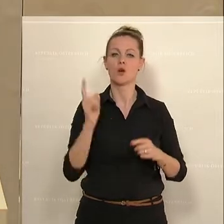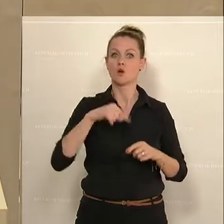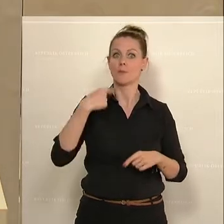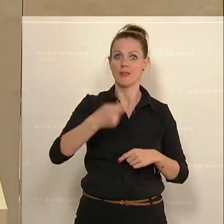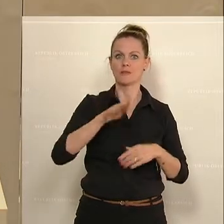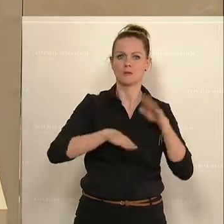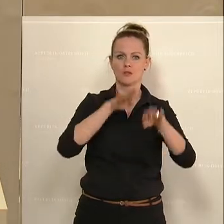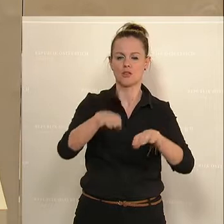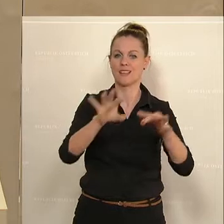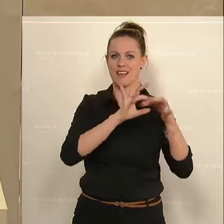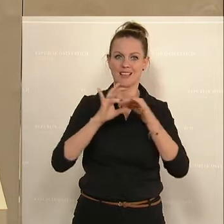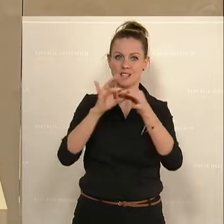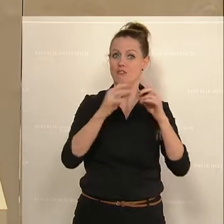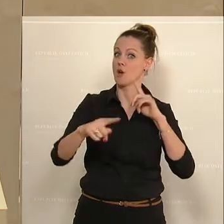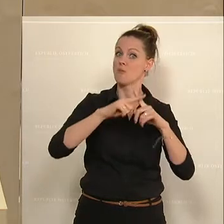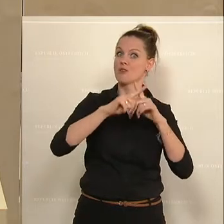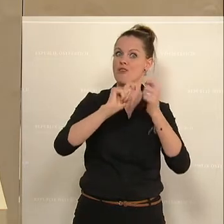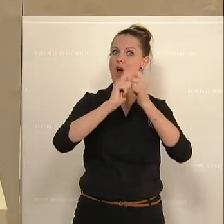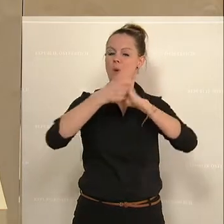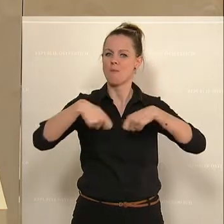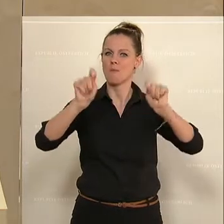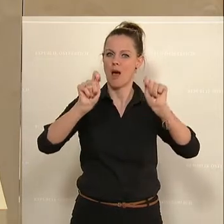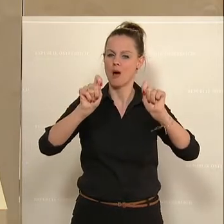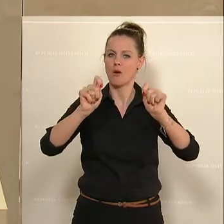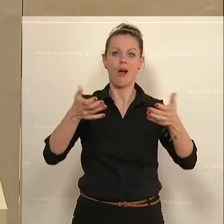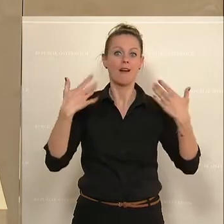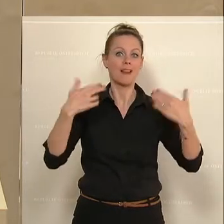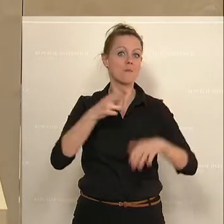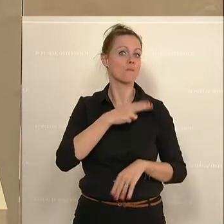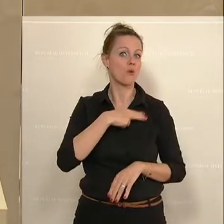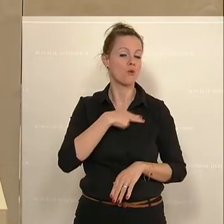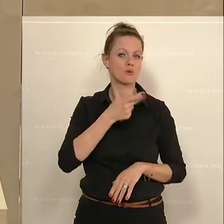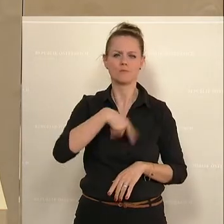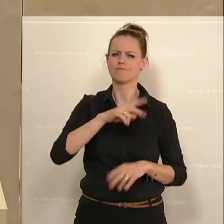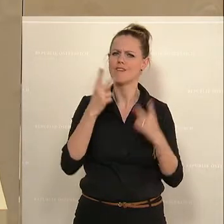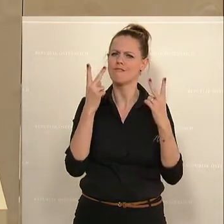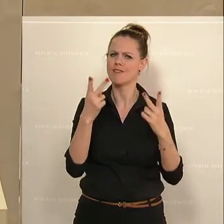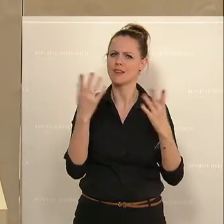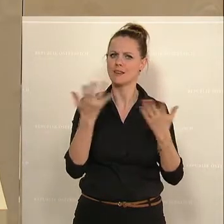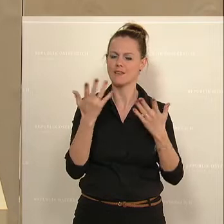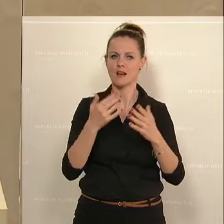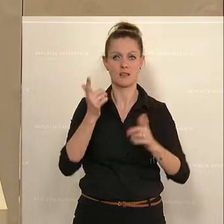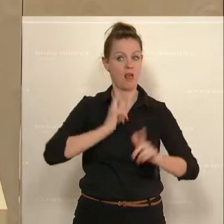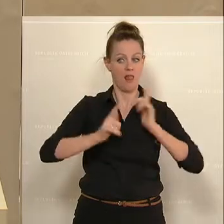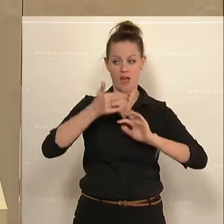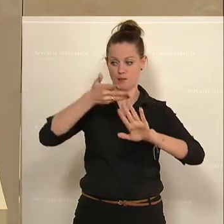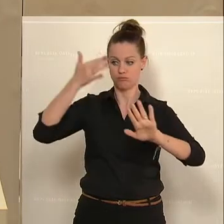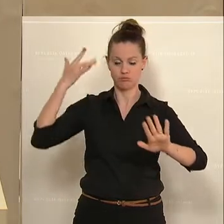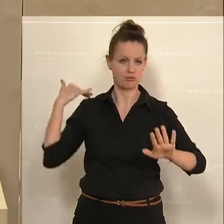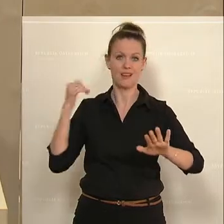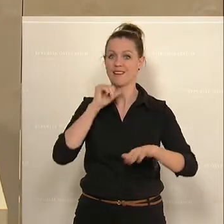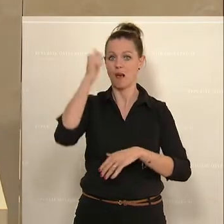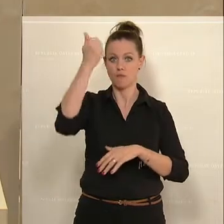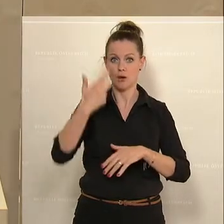Wir bauen unsere Gesellschaft weiter positiv um. Mit dem Klimabonus, wo wir darauf Wert legen, wo es leider in der Vergangenheit nicht die